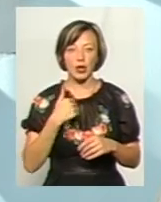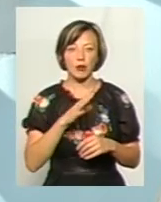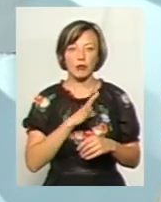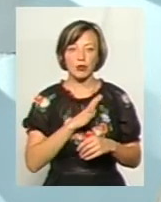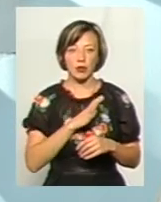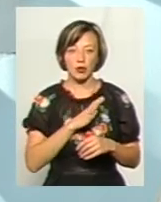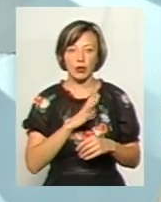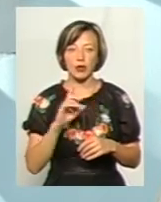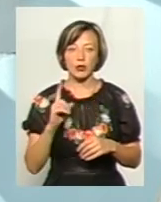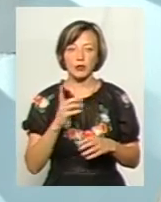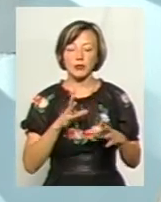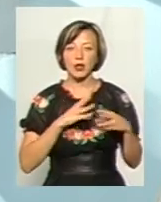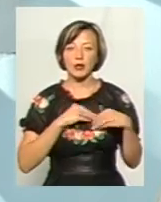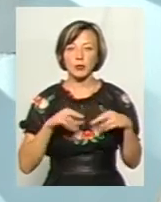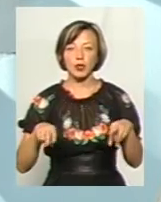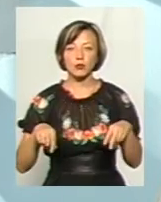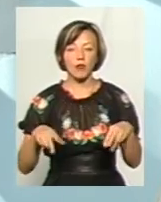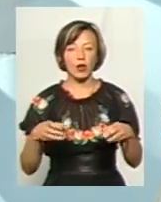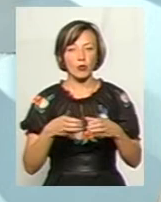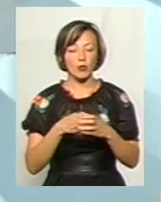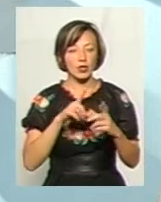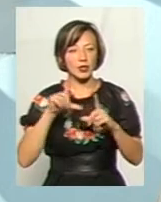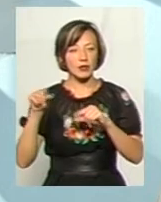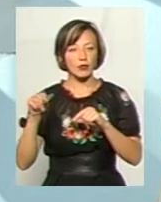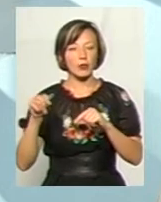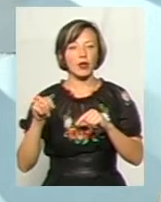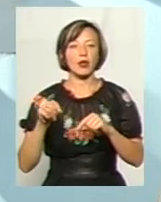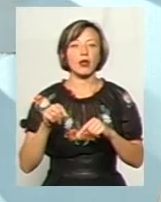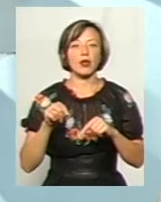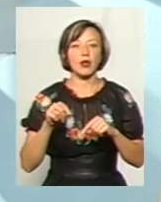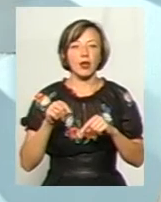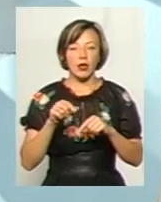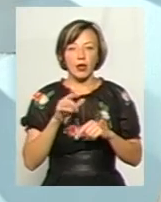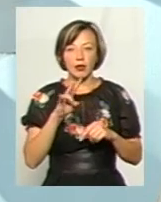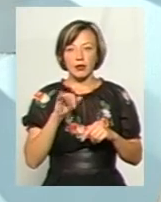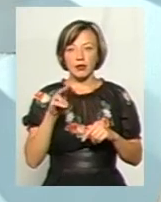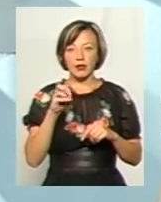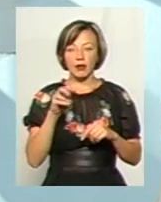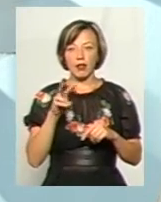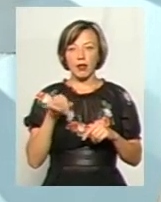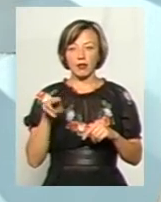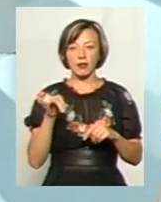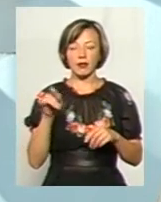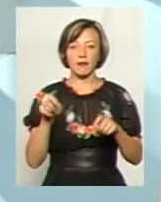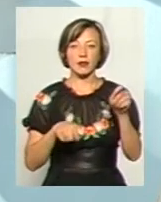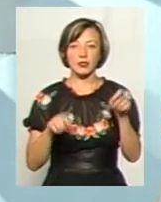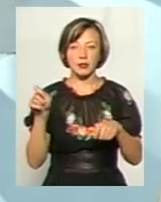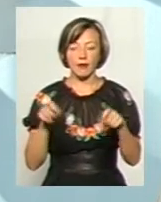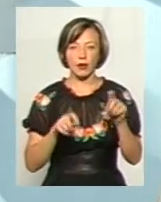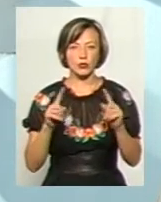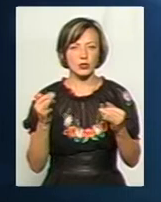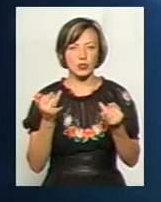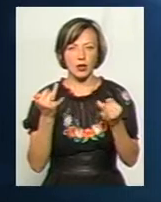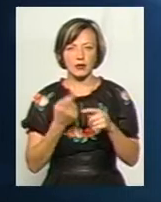одним нашим танцювальним колективом в Нідерландах, на фестивалях. І дуже